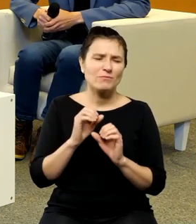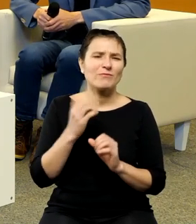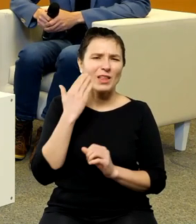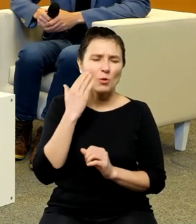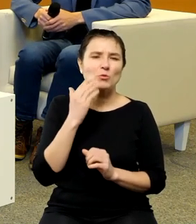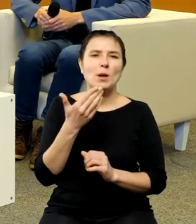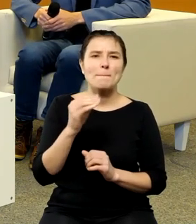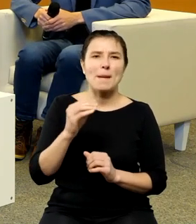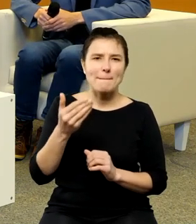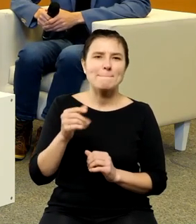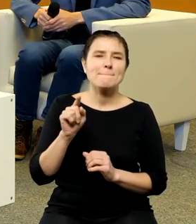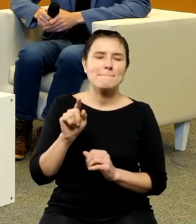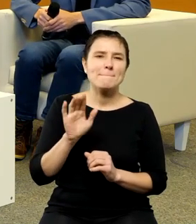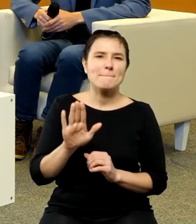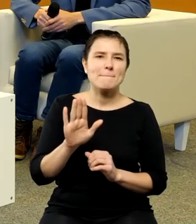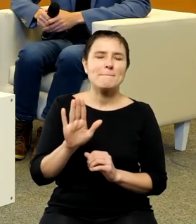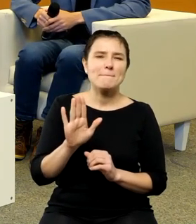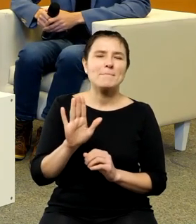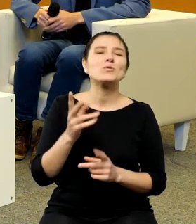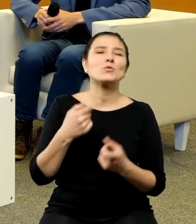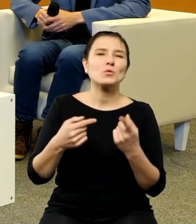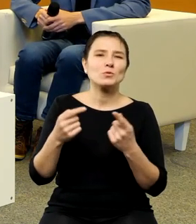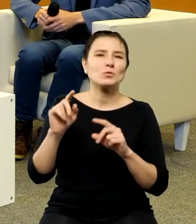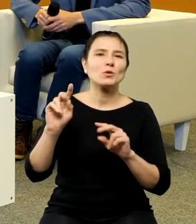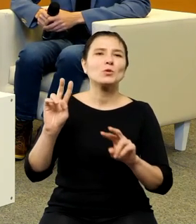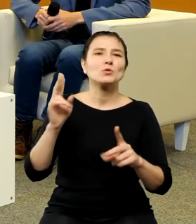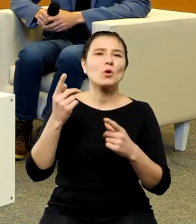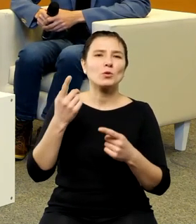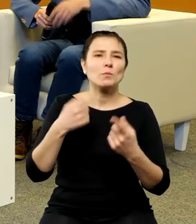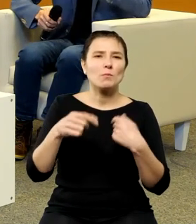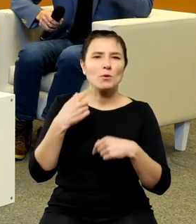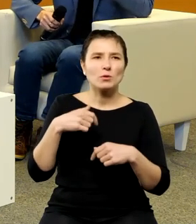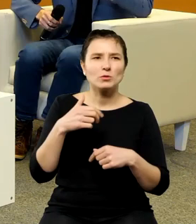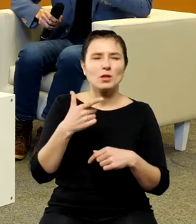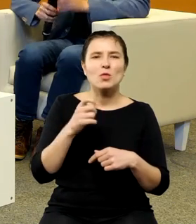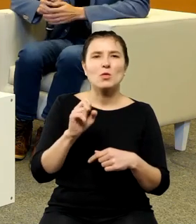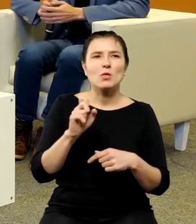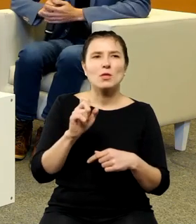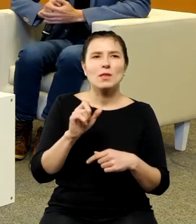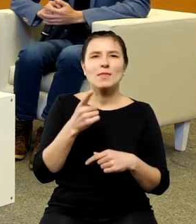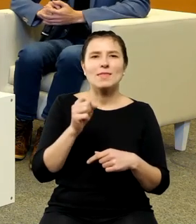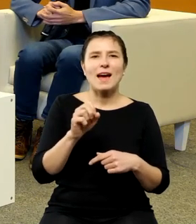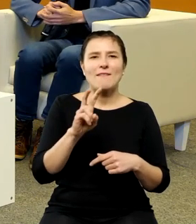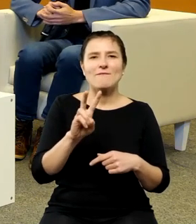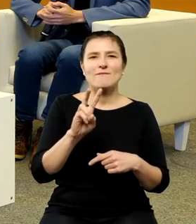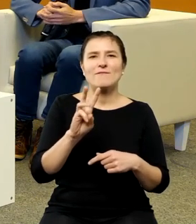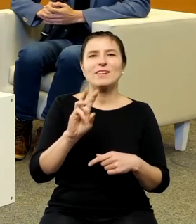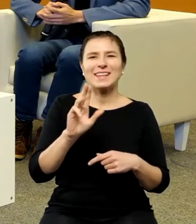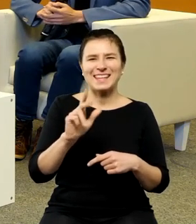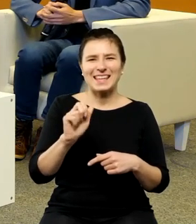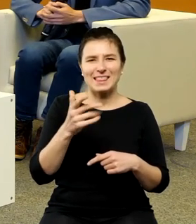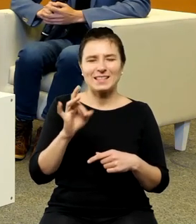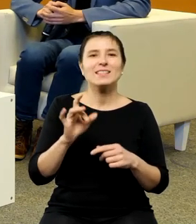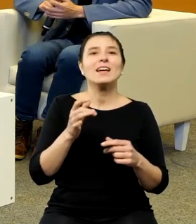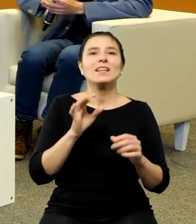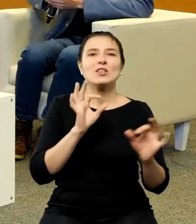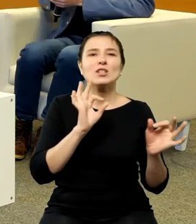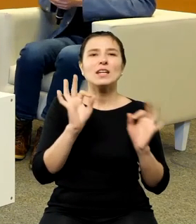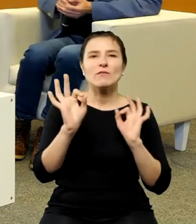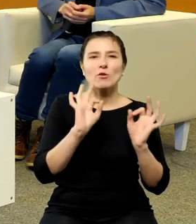bardzo szlachetne źródło słów pochodzące od Dawkinsa informacja kulturowa i tak dalej ale mem w znaczeniu tym takim